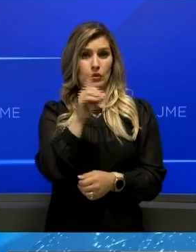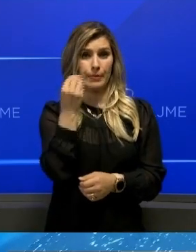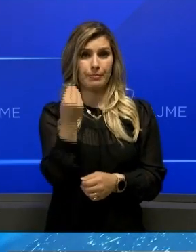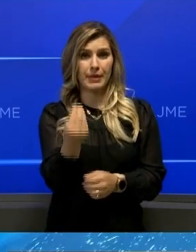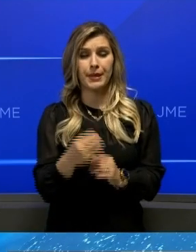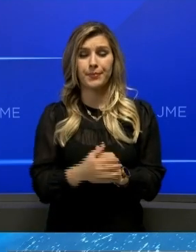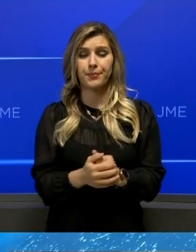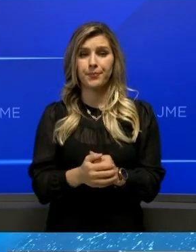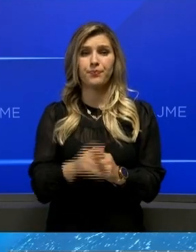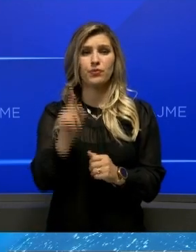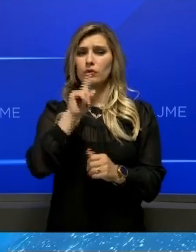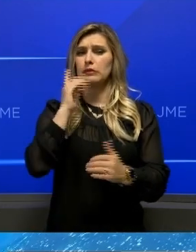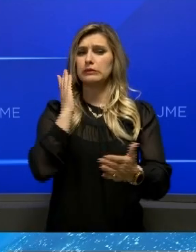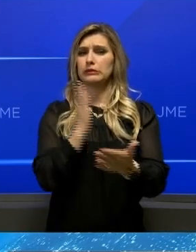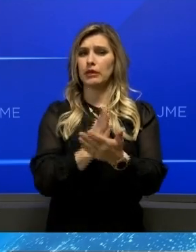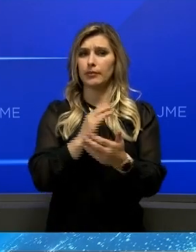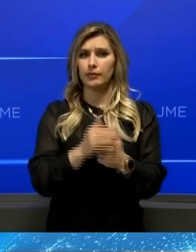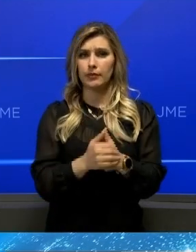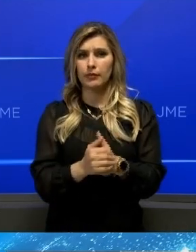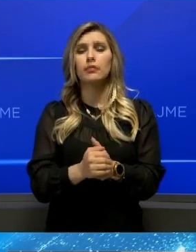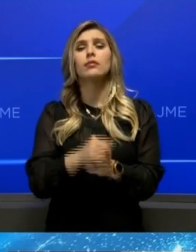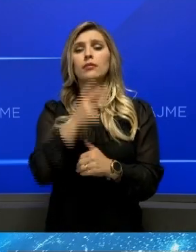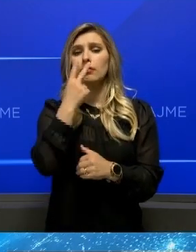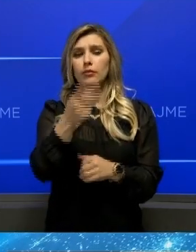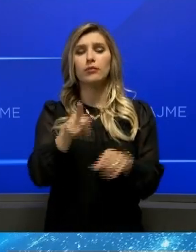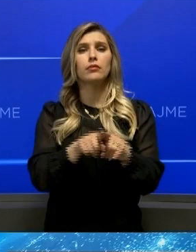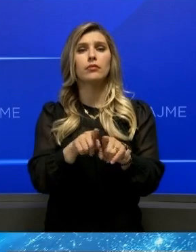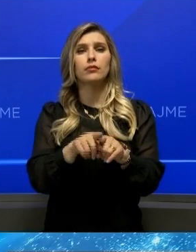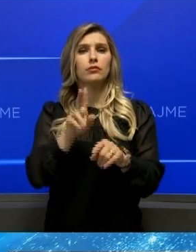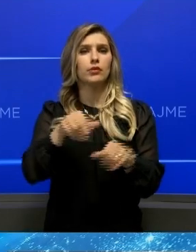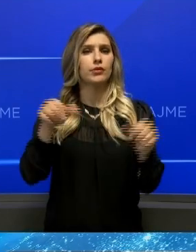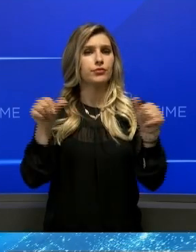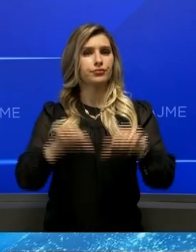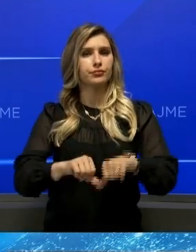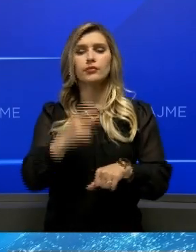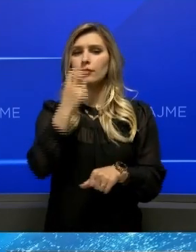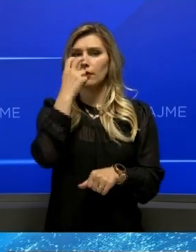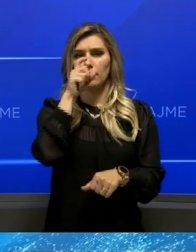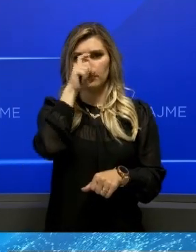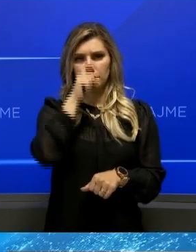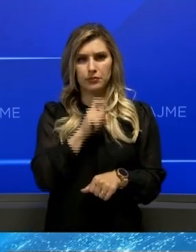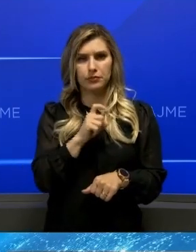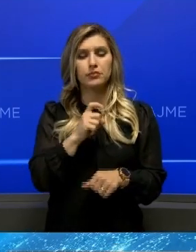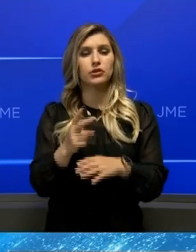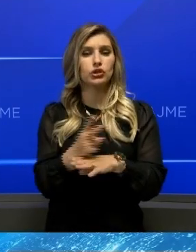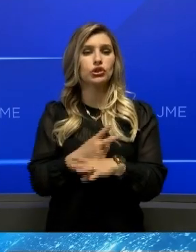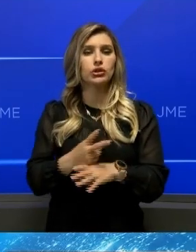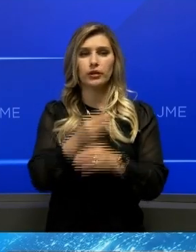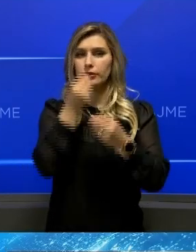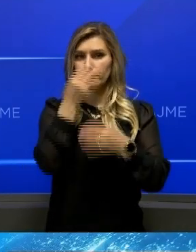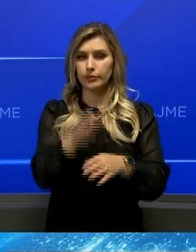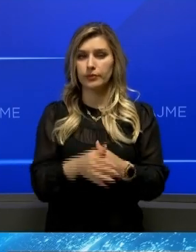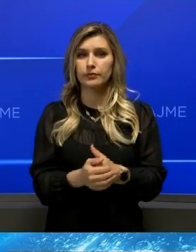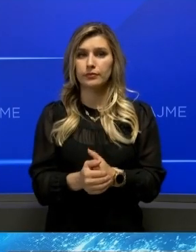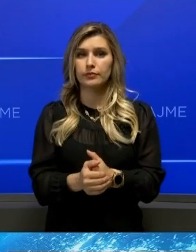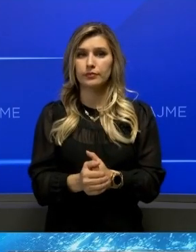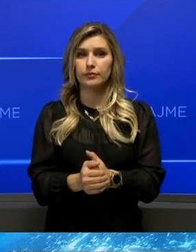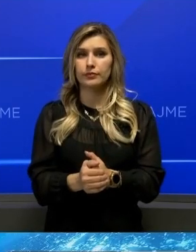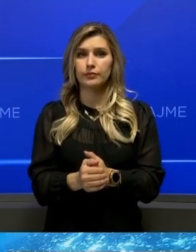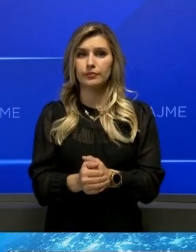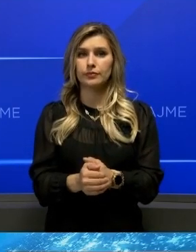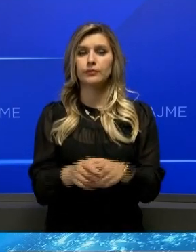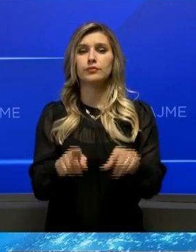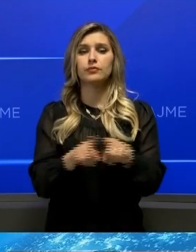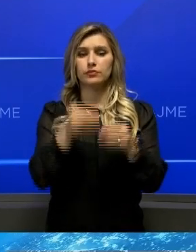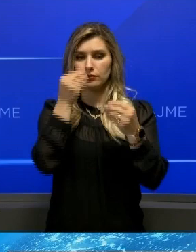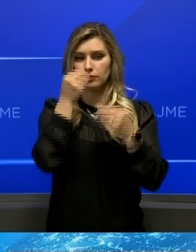jo adekvat, rezultat me dështim, humbje të shpresës, zhgenjim të rinis dhe dvenit, evrave rinin,